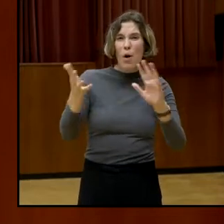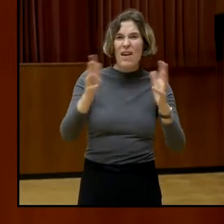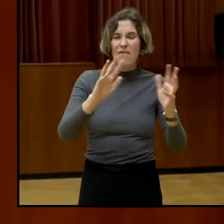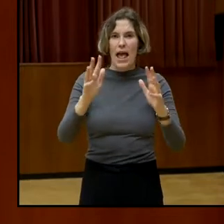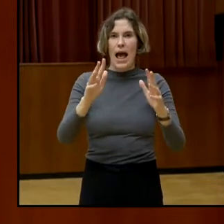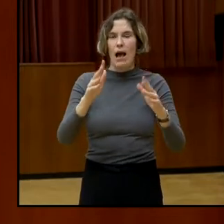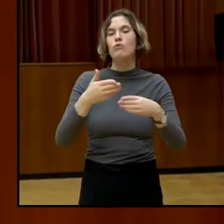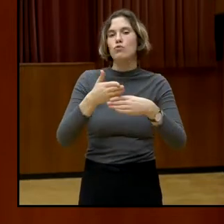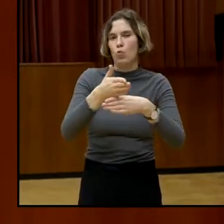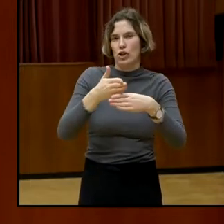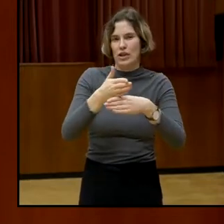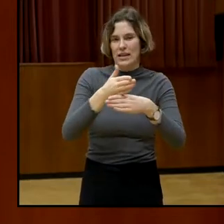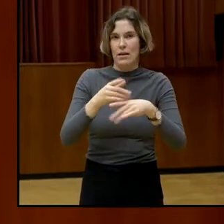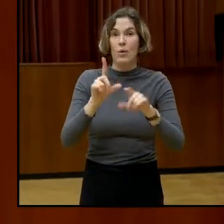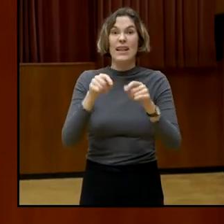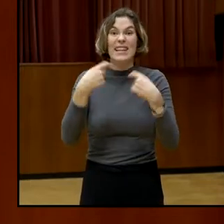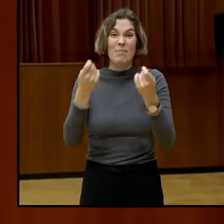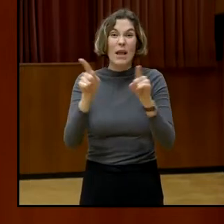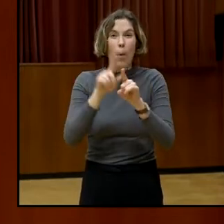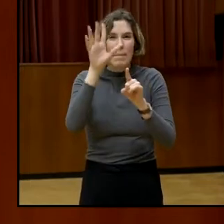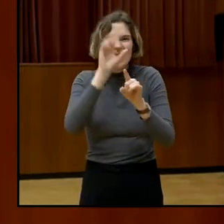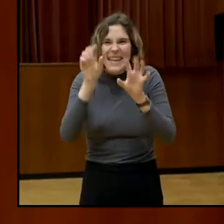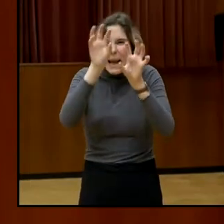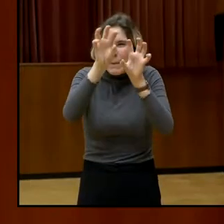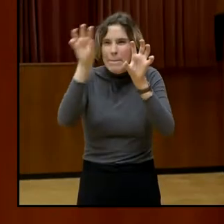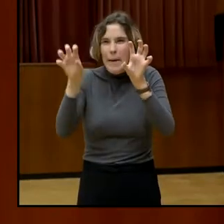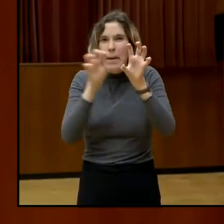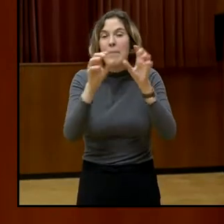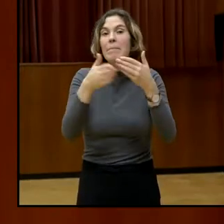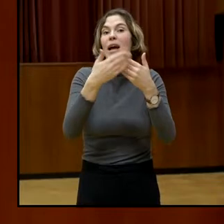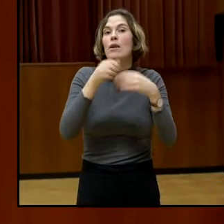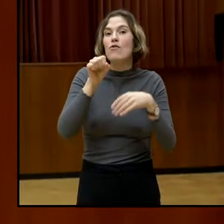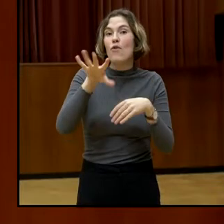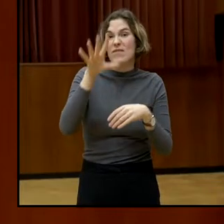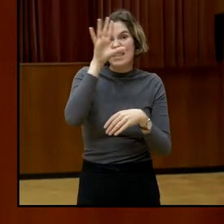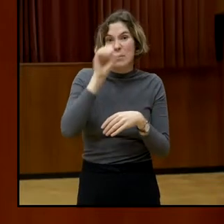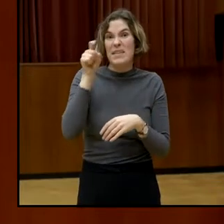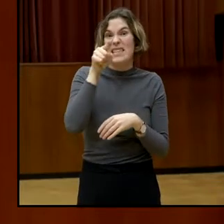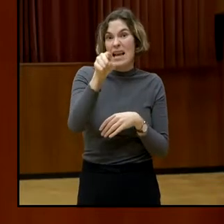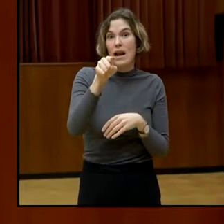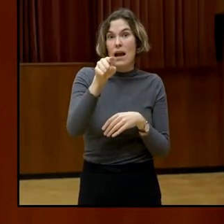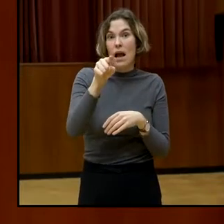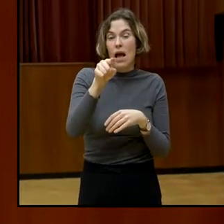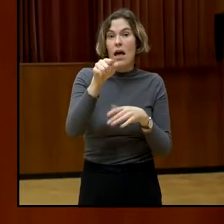Bezirke, wie zum Beispiel Rudolfsheim, wo es 44 Prozent sind.